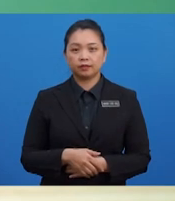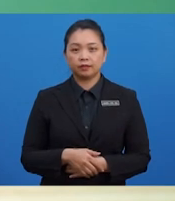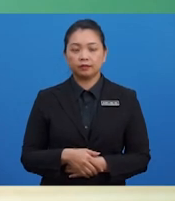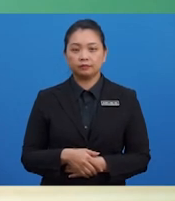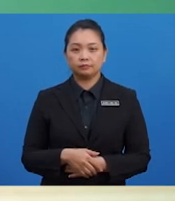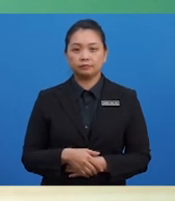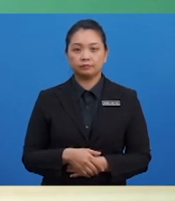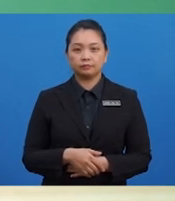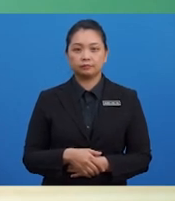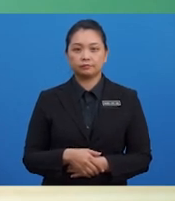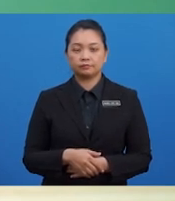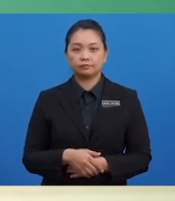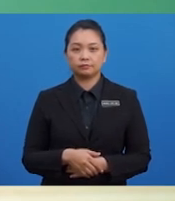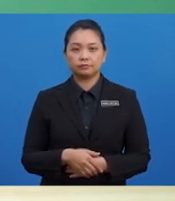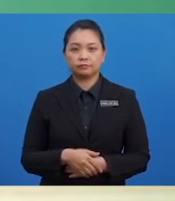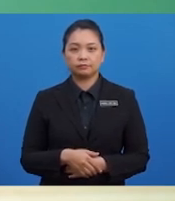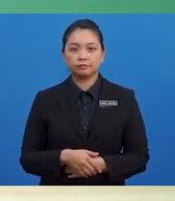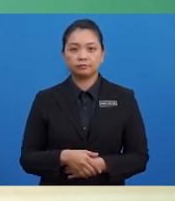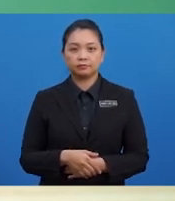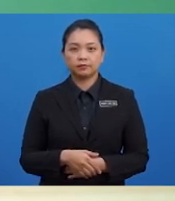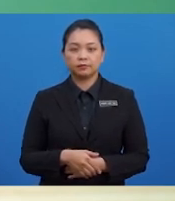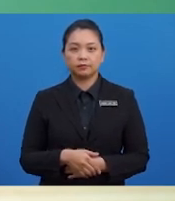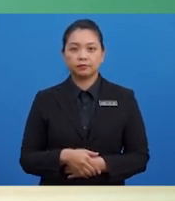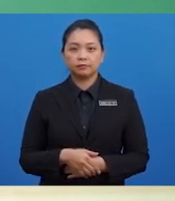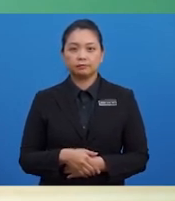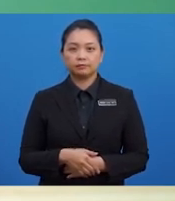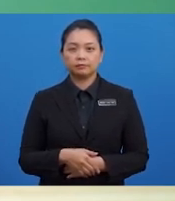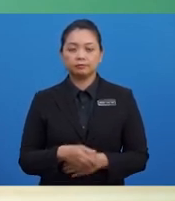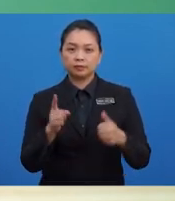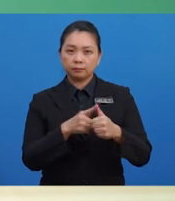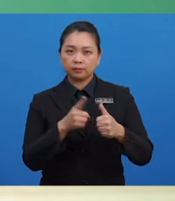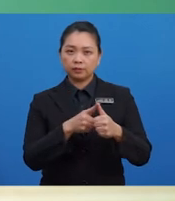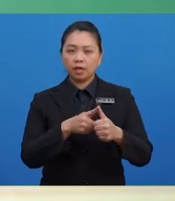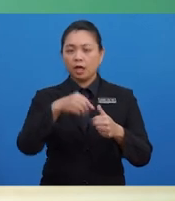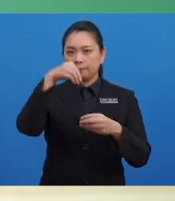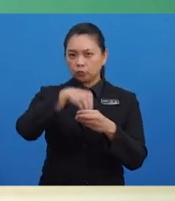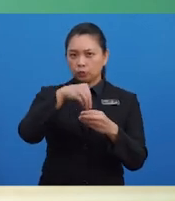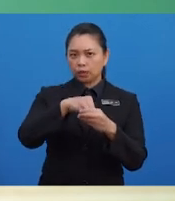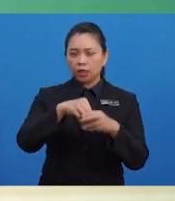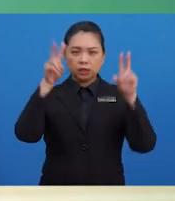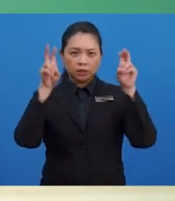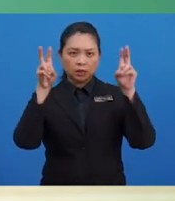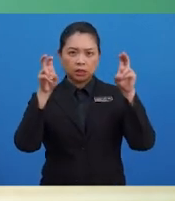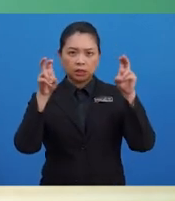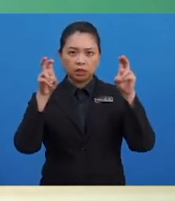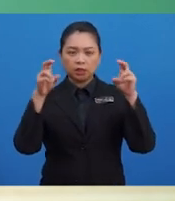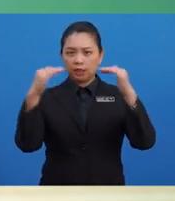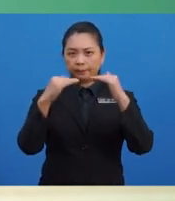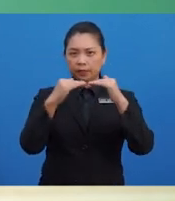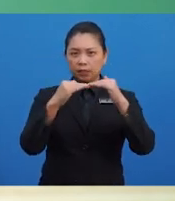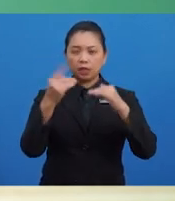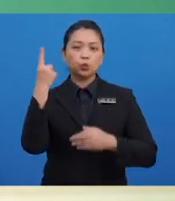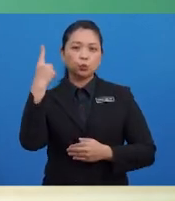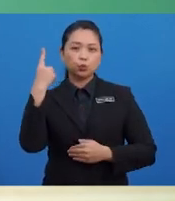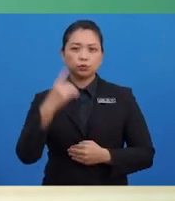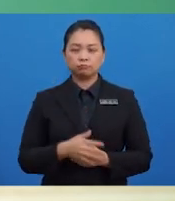mari cikgu tunjukkan. Pertama, masukkan tarikh imbangan terlebih dahulu, iaitu